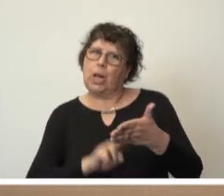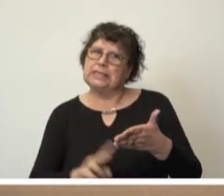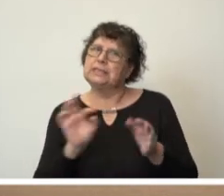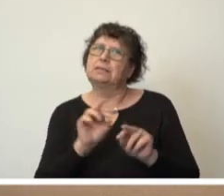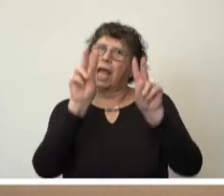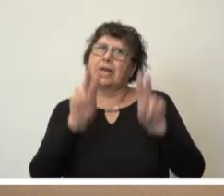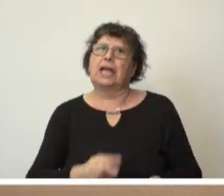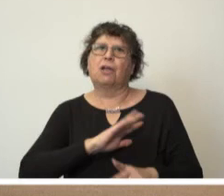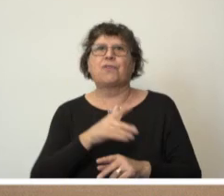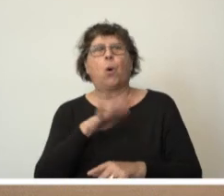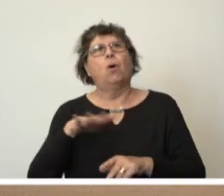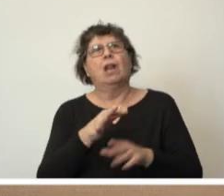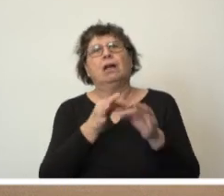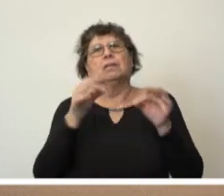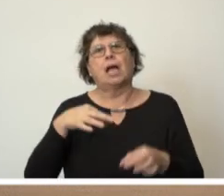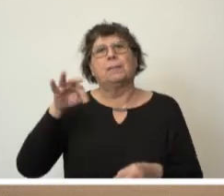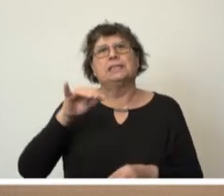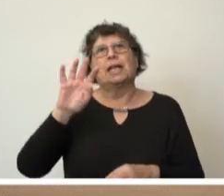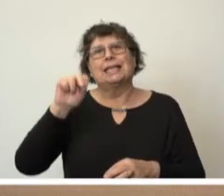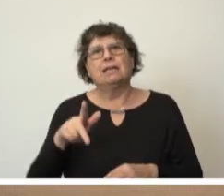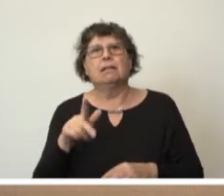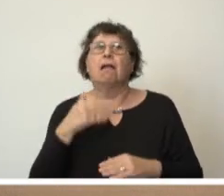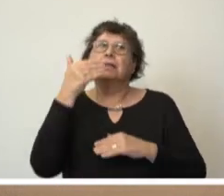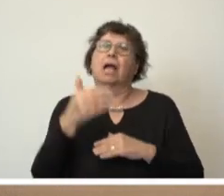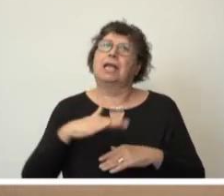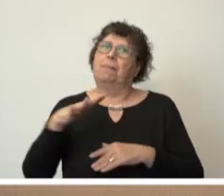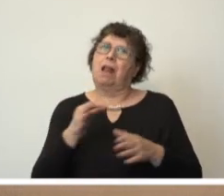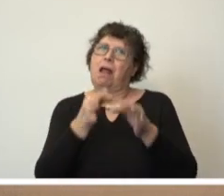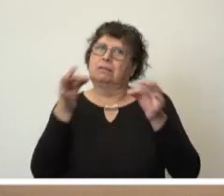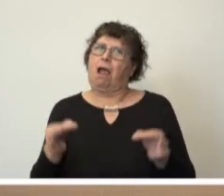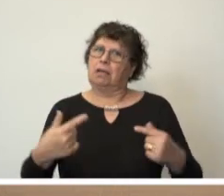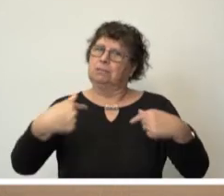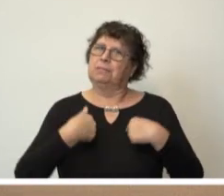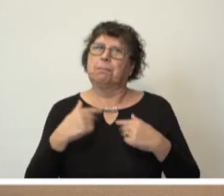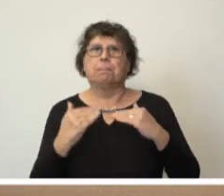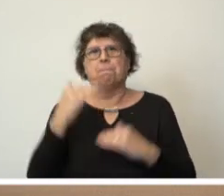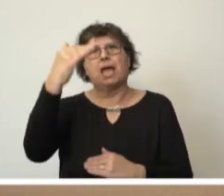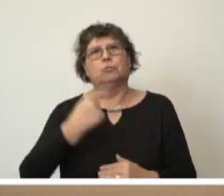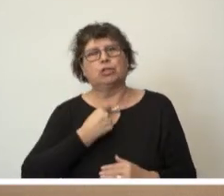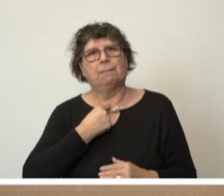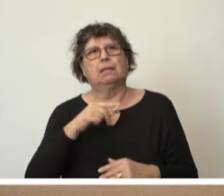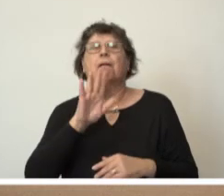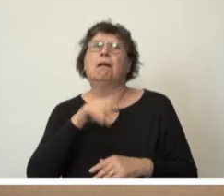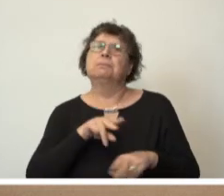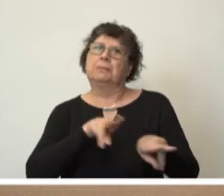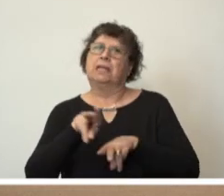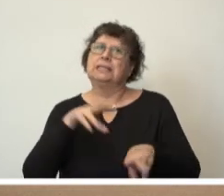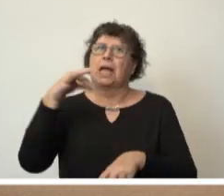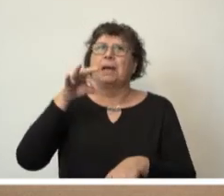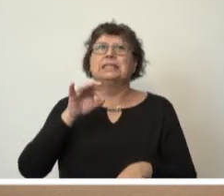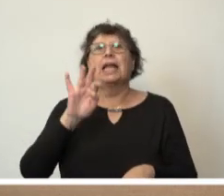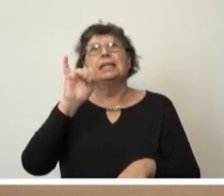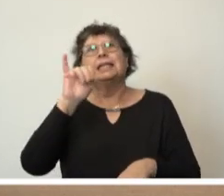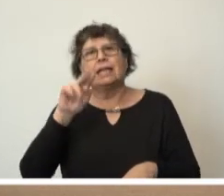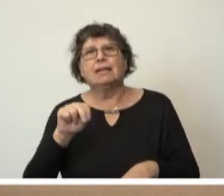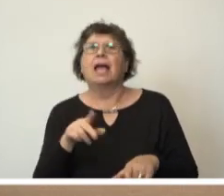Frau Landtagspräsidentin, nachdem der Landtag des Saarlandes mich mit der verfassungsmäßigen Mehrheit zur Ministerpräsidentin gewählt hat,